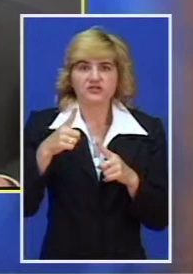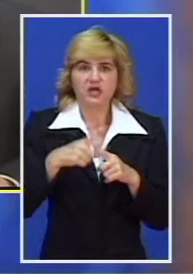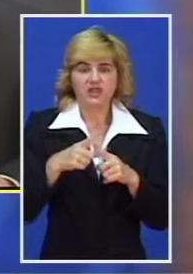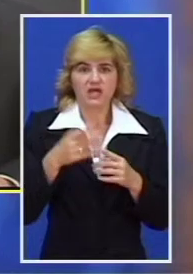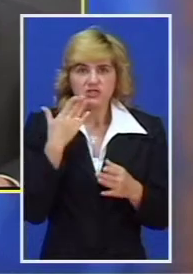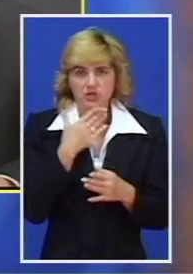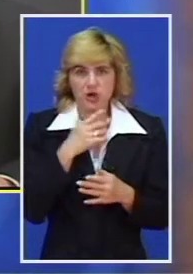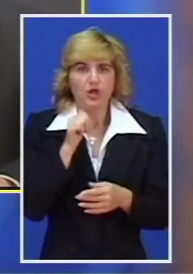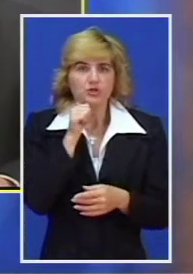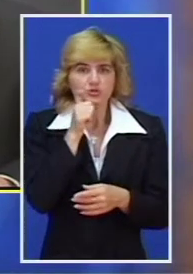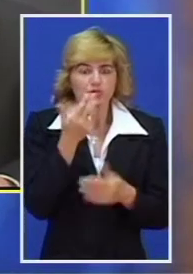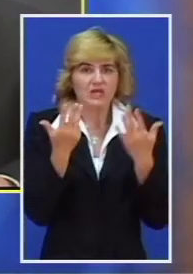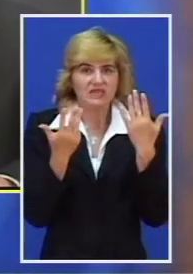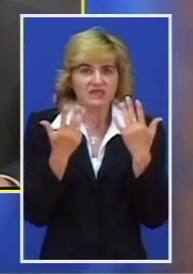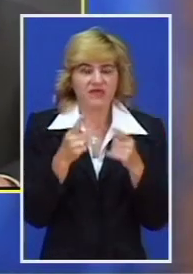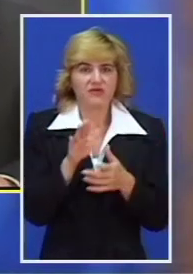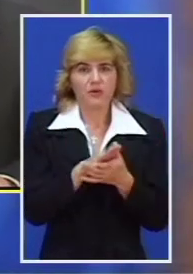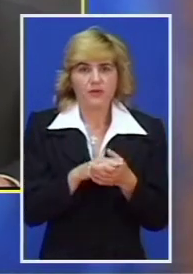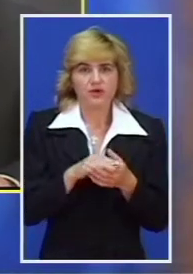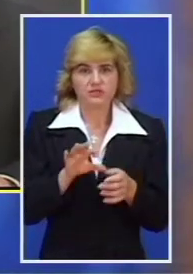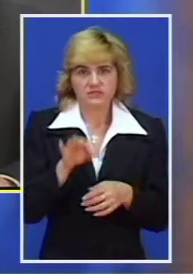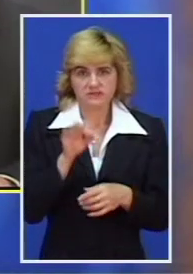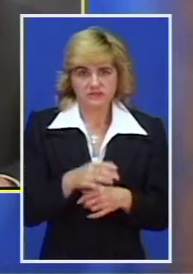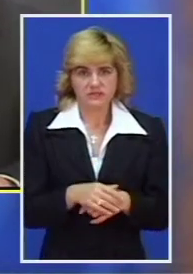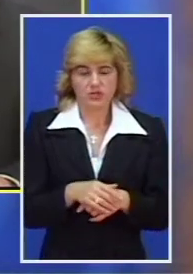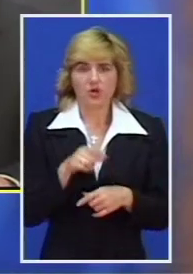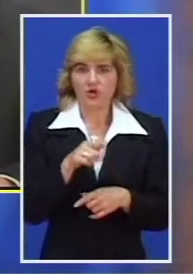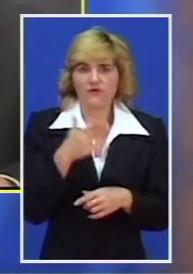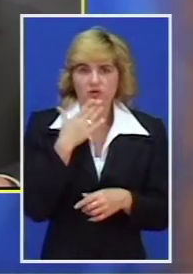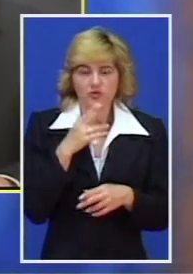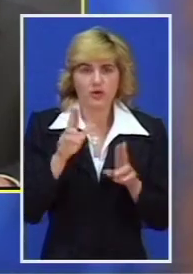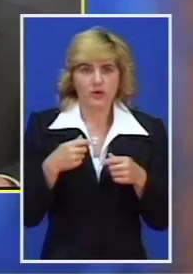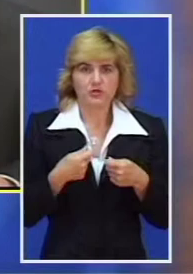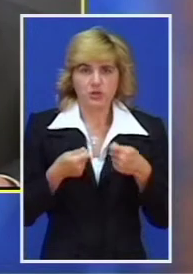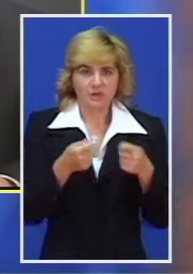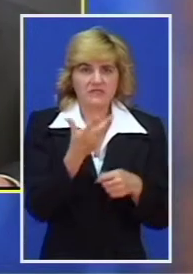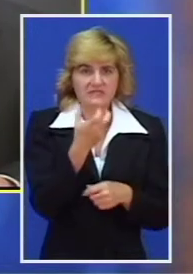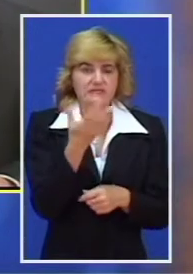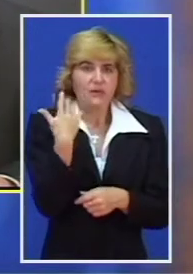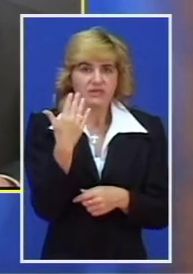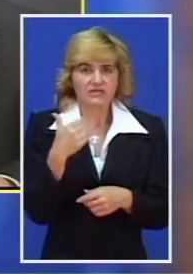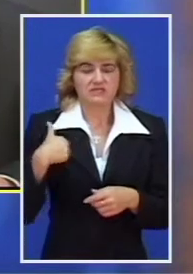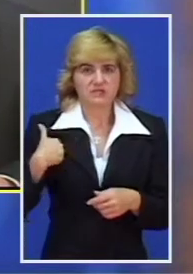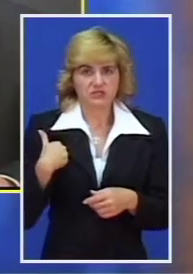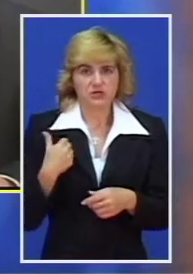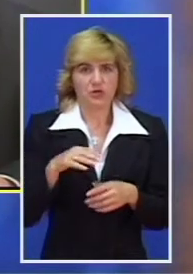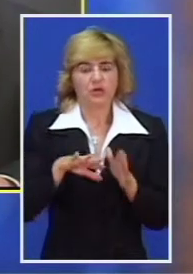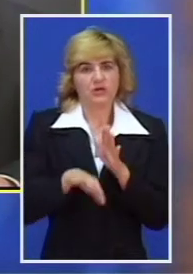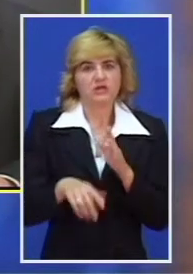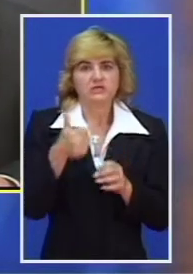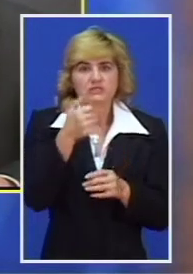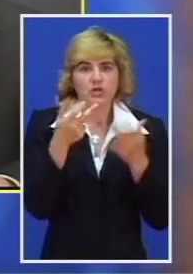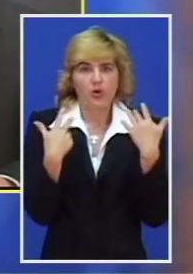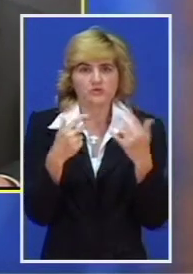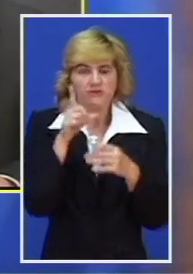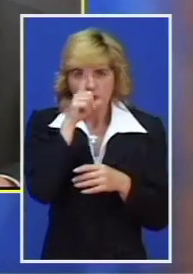u Subotici će sutra od 9.00 polagati prijemni. U ovu školu može da se upiše 350 studenta, od toga 180 na teret